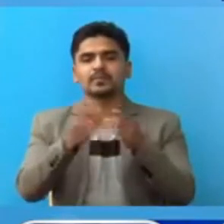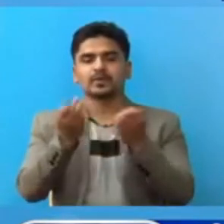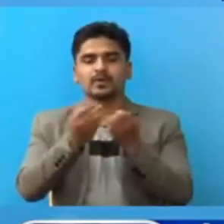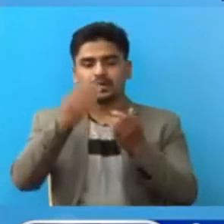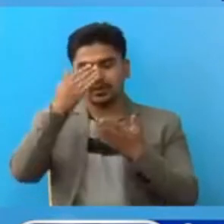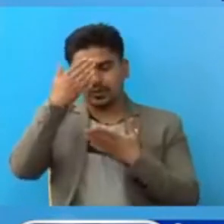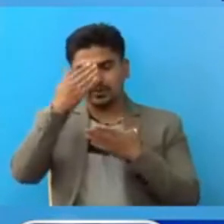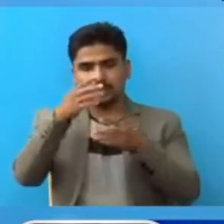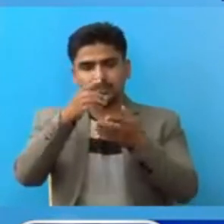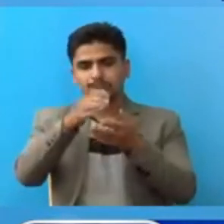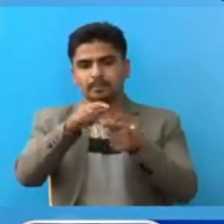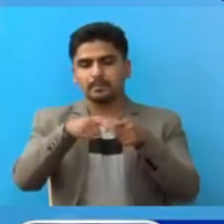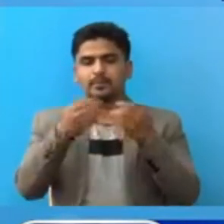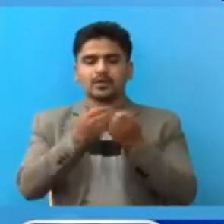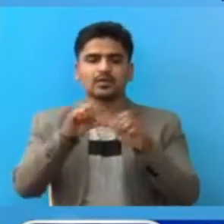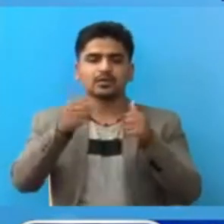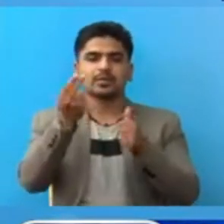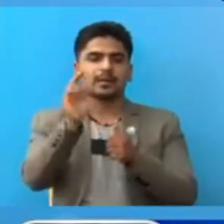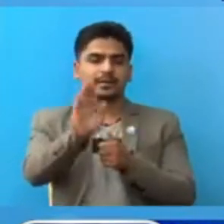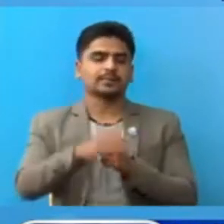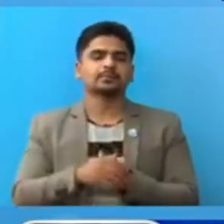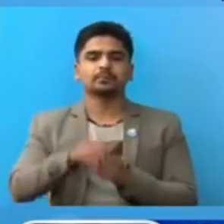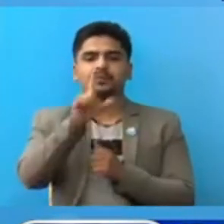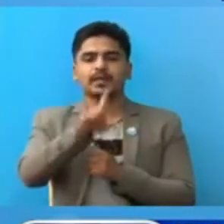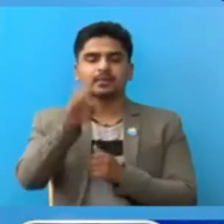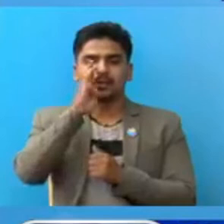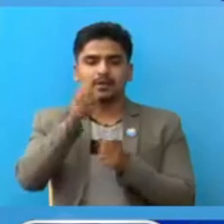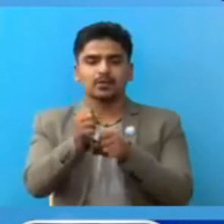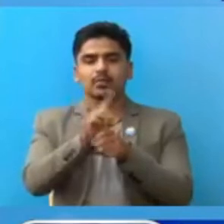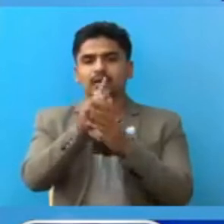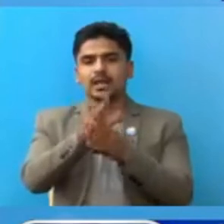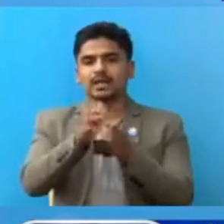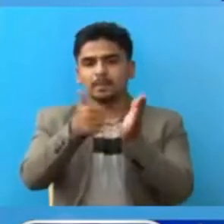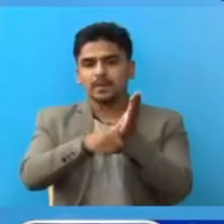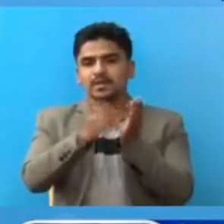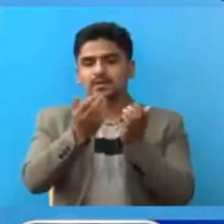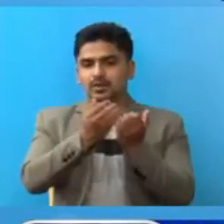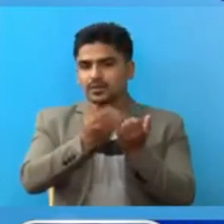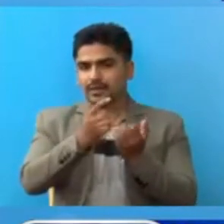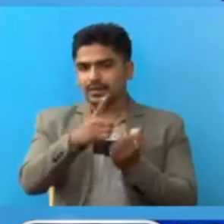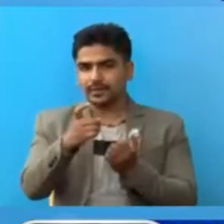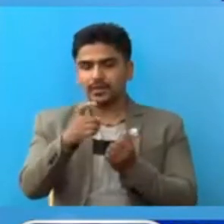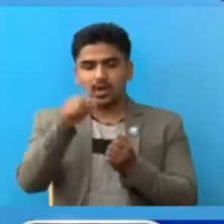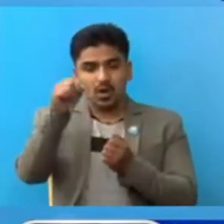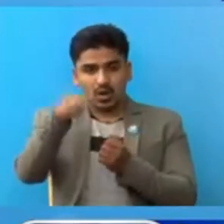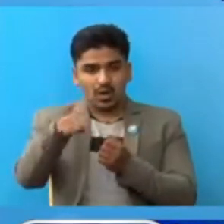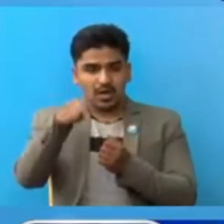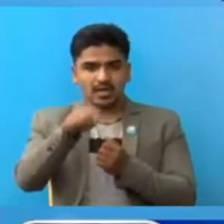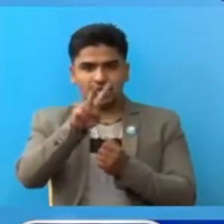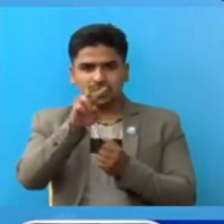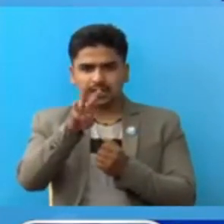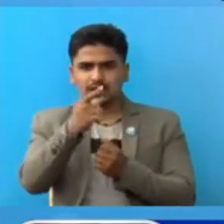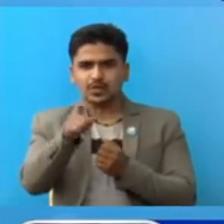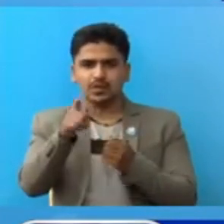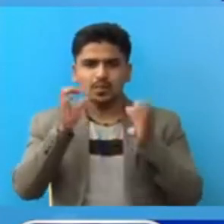निदान गरना सफल वायका छों। नेपाल मां COVID-19 परिच्छन का लागी बर्तमान मां 23 वटा